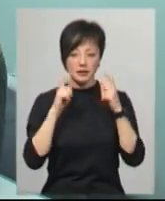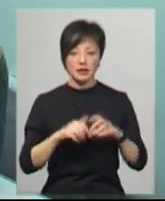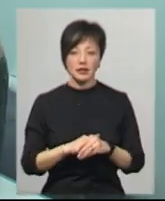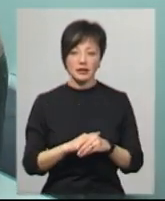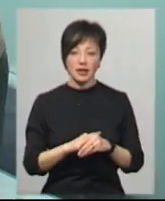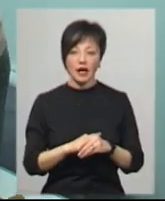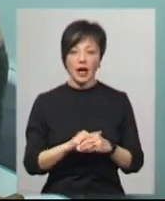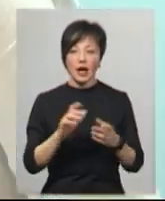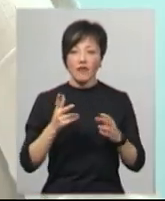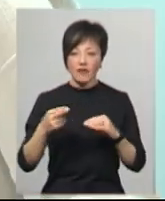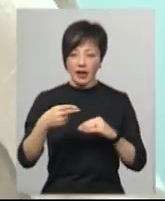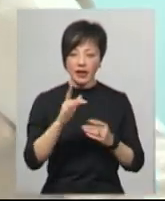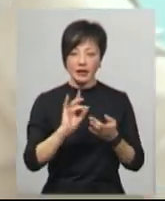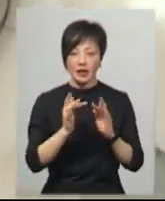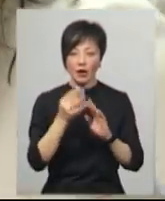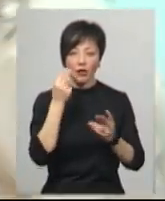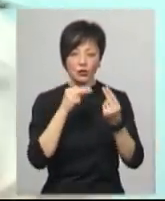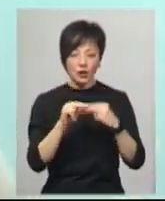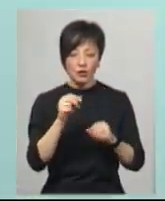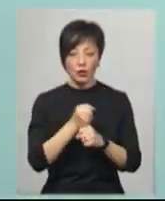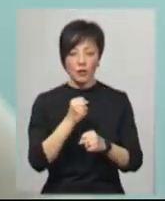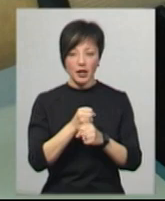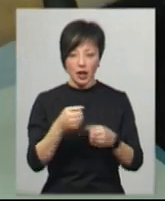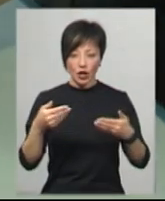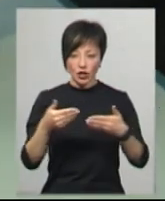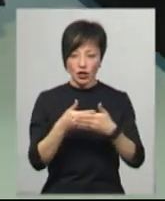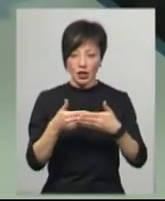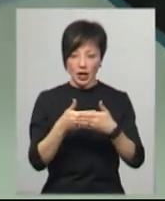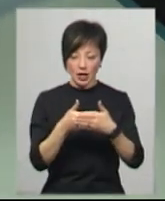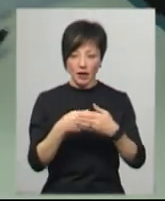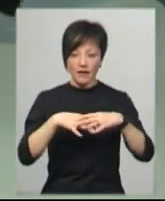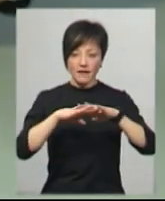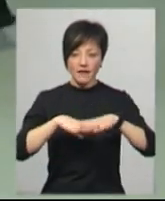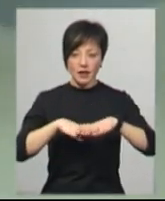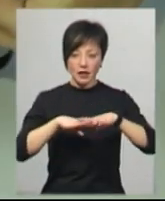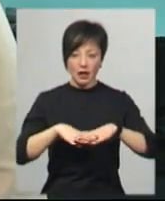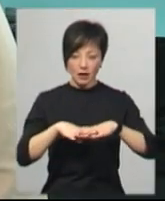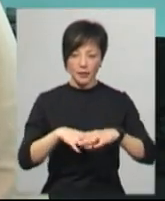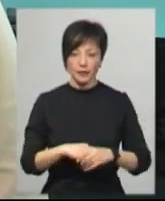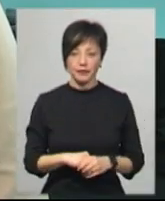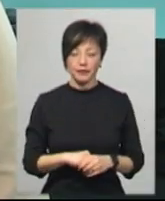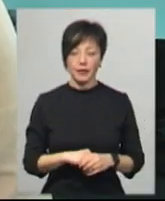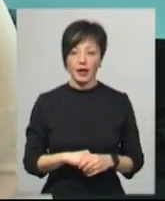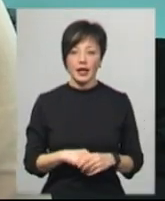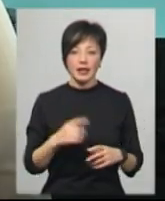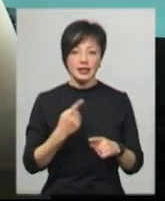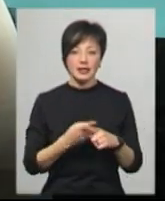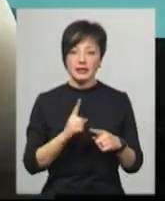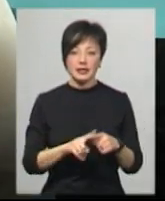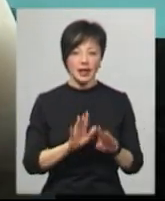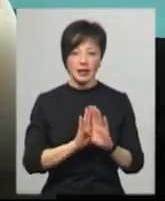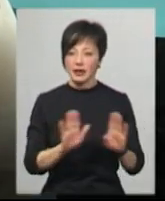взяли з інтернету, але удосконалили їх. Зробили кишеньку для марлевого фільтра, продовжує Юлія. Так як це не є